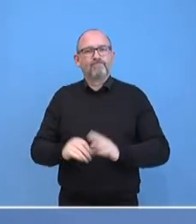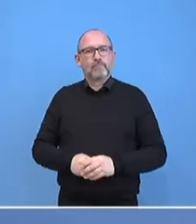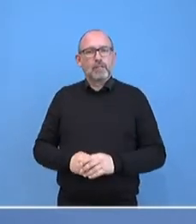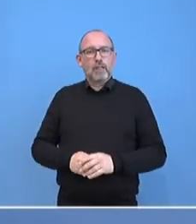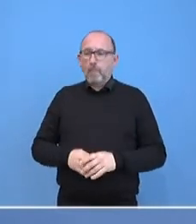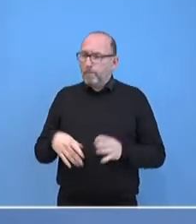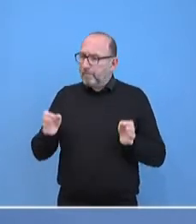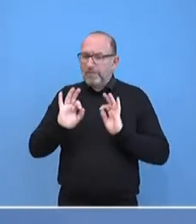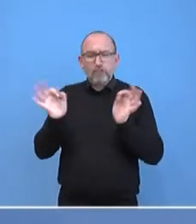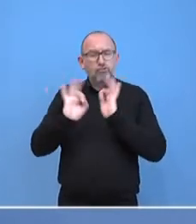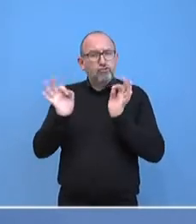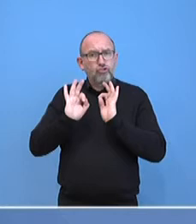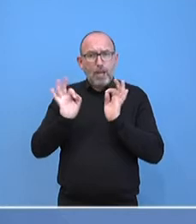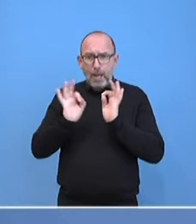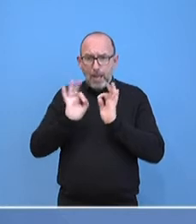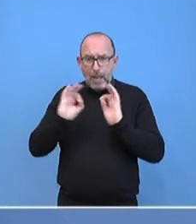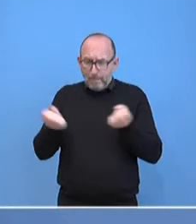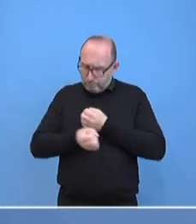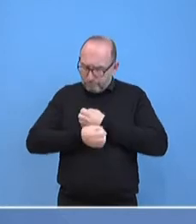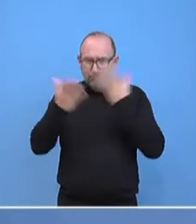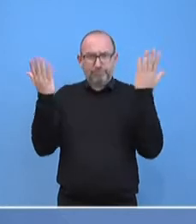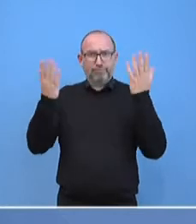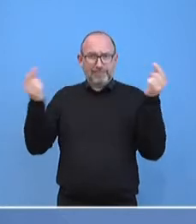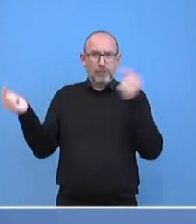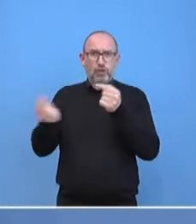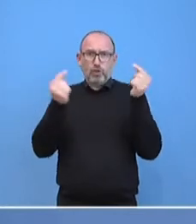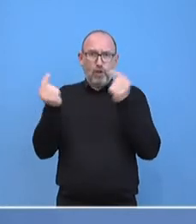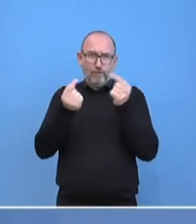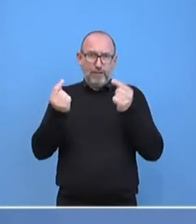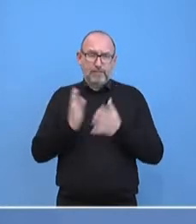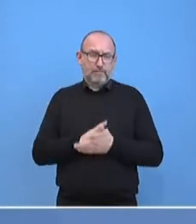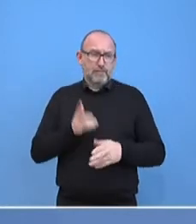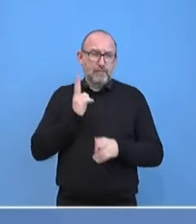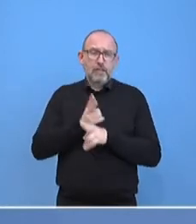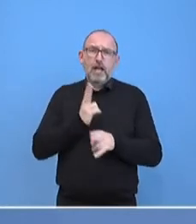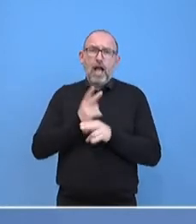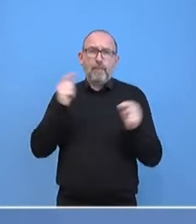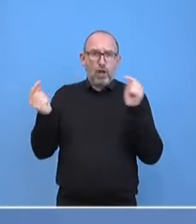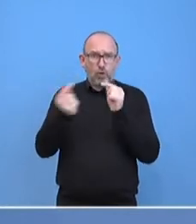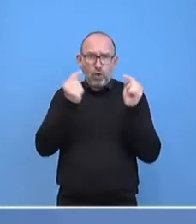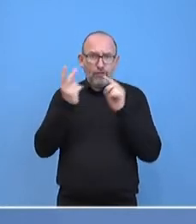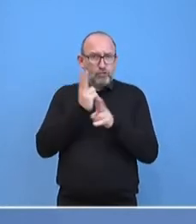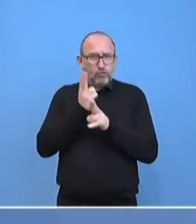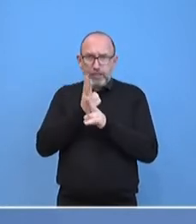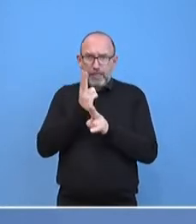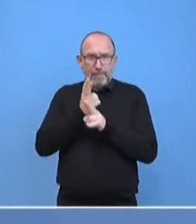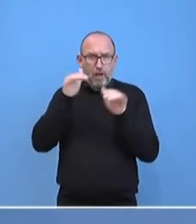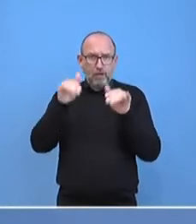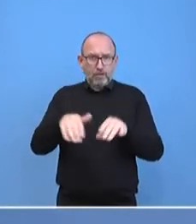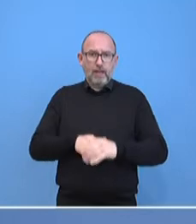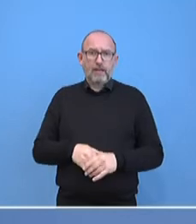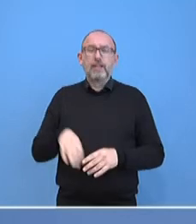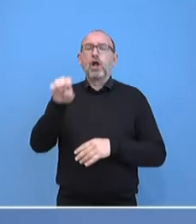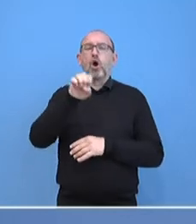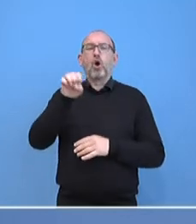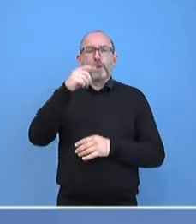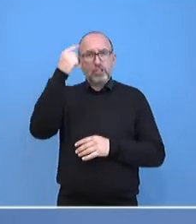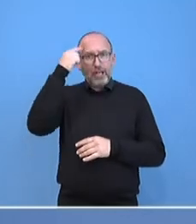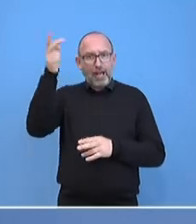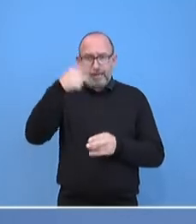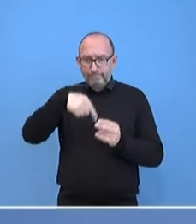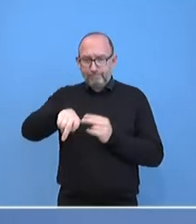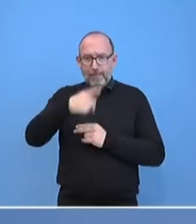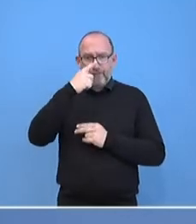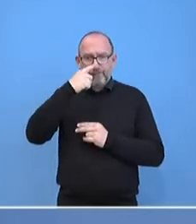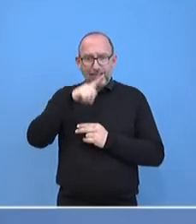Eskalation des Konflikts. Und deswegen, noch einmal zurück zu den Schlussfolgerungen auch des Europäischen Rates, am Freitag ein sofortiger